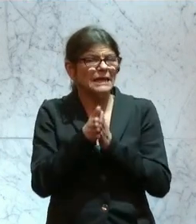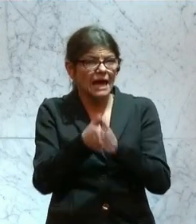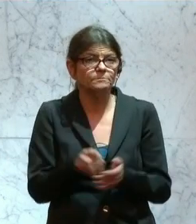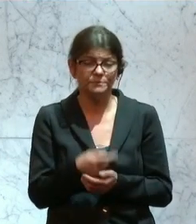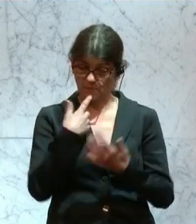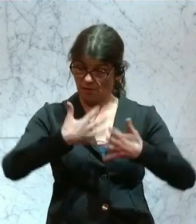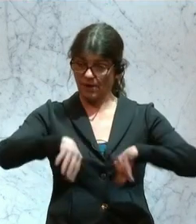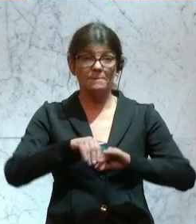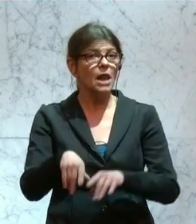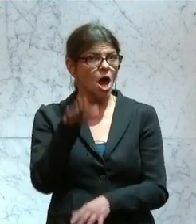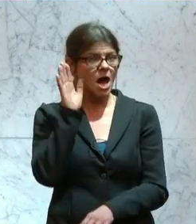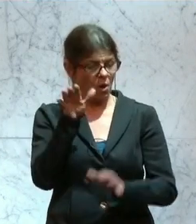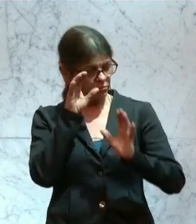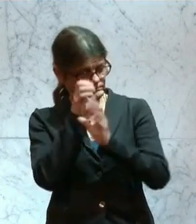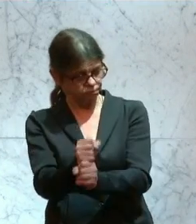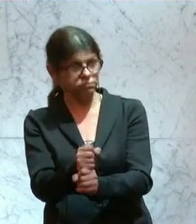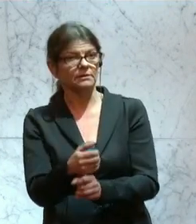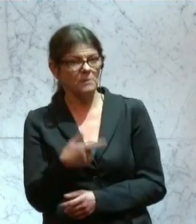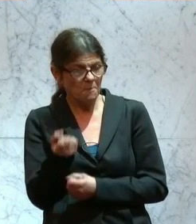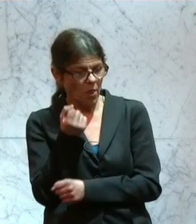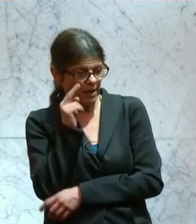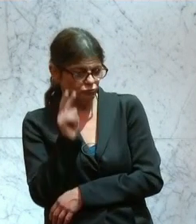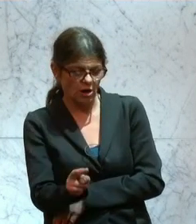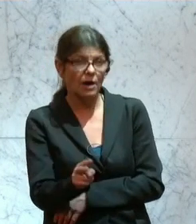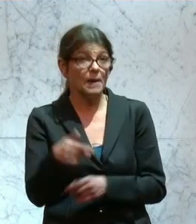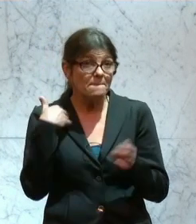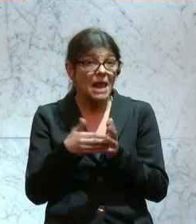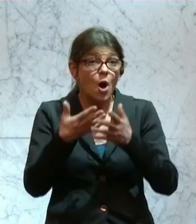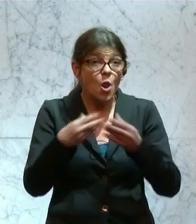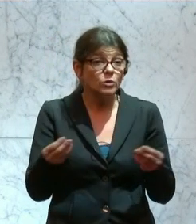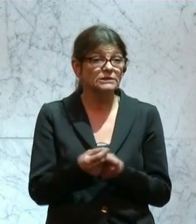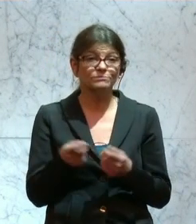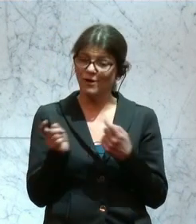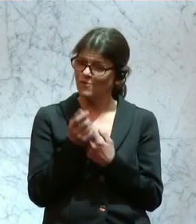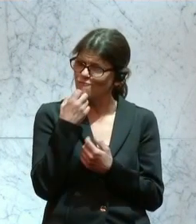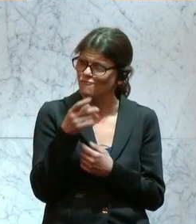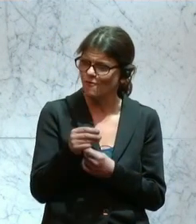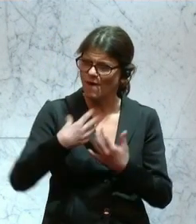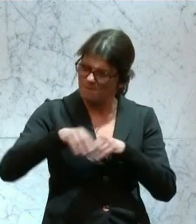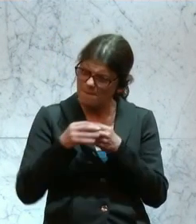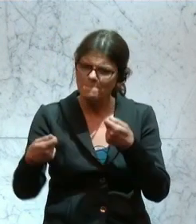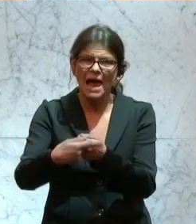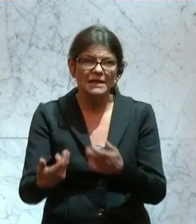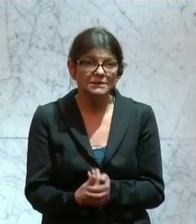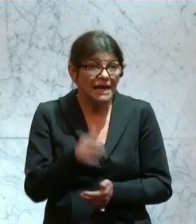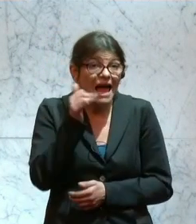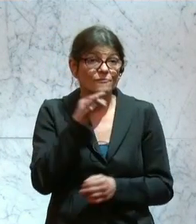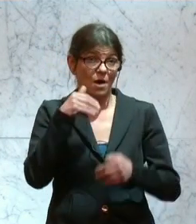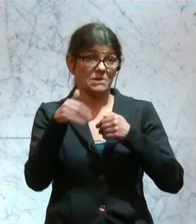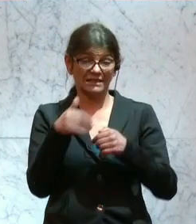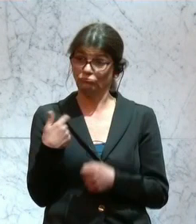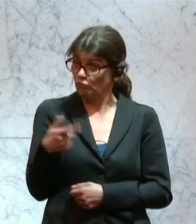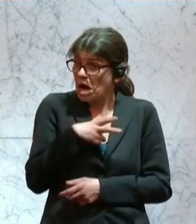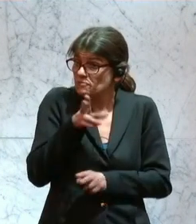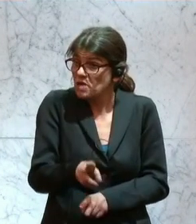Familien gehören ins Zentrum der Politik. Es braucht Lösungen, die nah an den Wünschen der Familie sind. Ja, Frau Minister, da geben wir